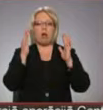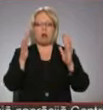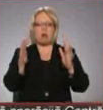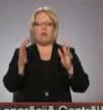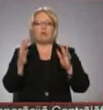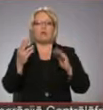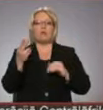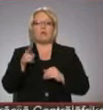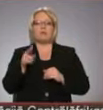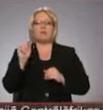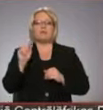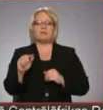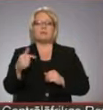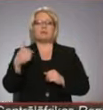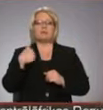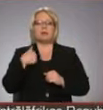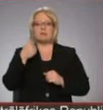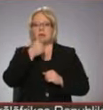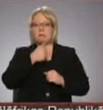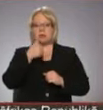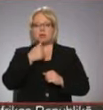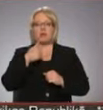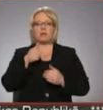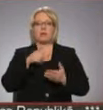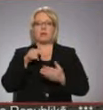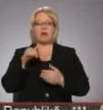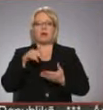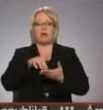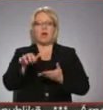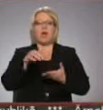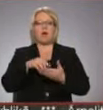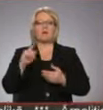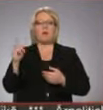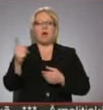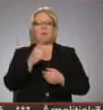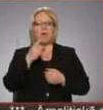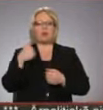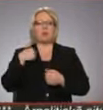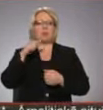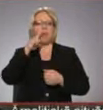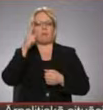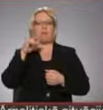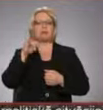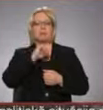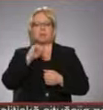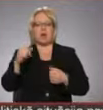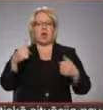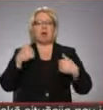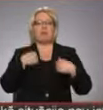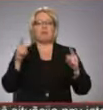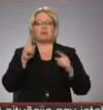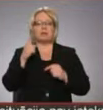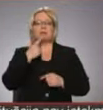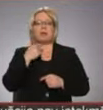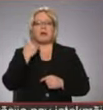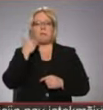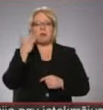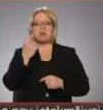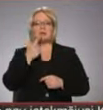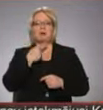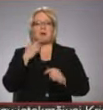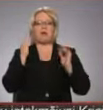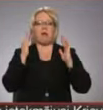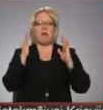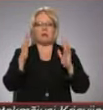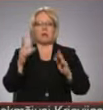vismaz es personīgi gāju apkārt un lepojos, ka jā, bet mums ir. Mums ir sarkanbalts sarkanālēja